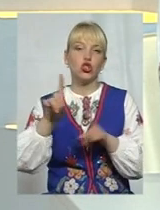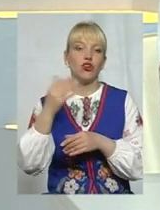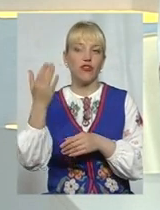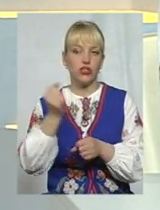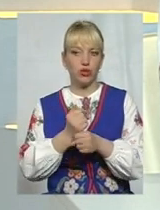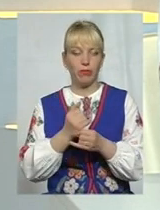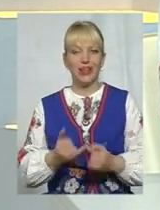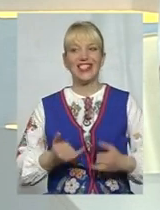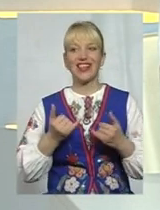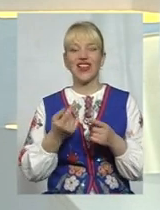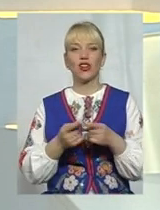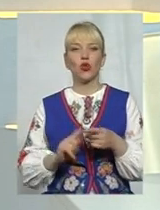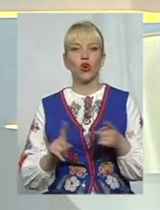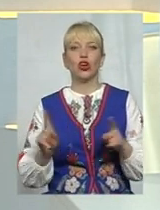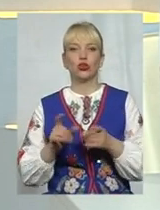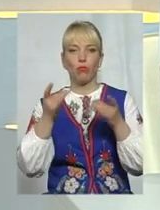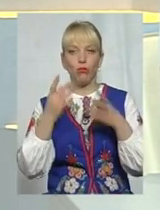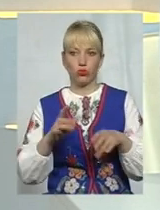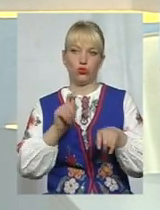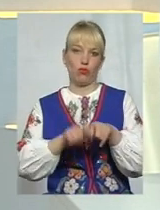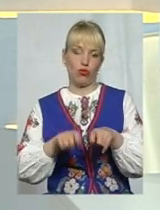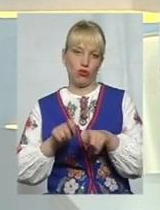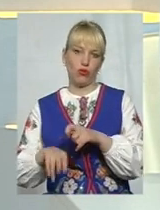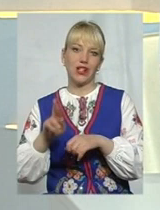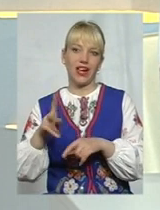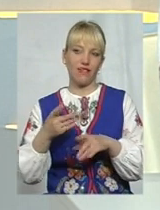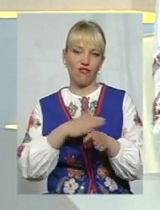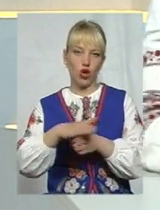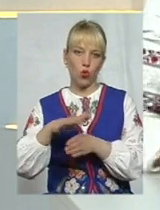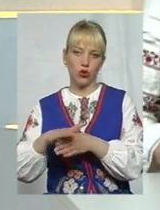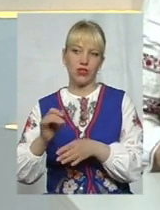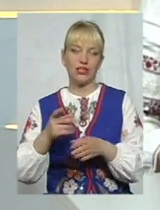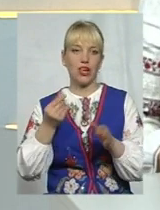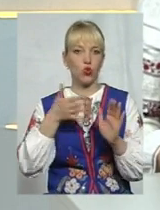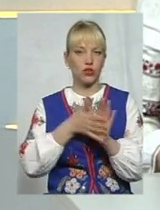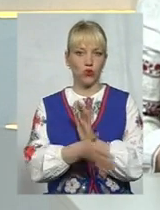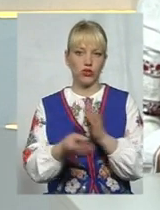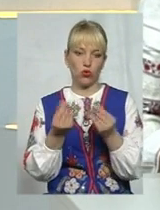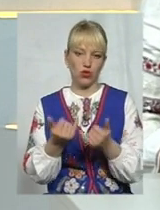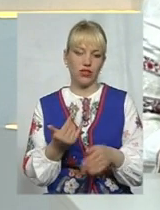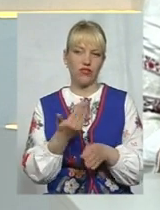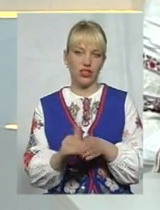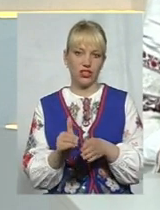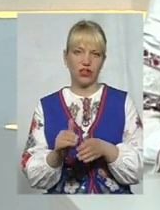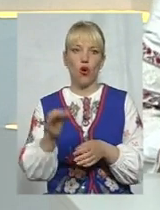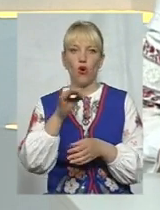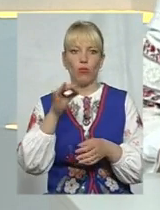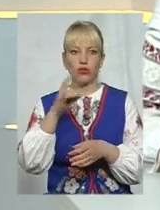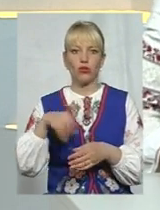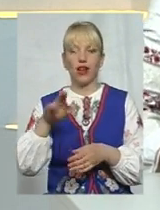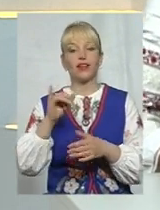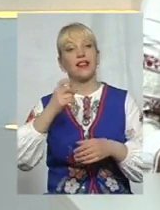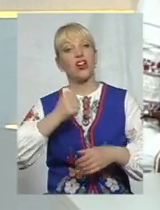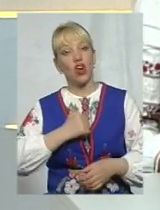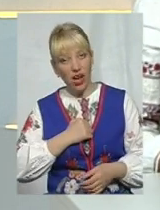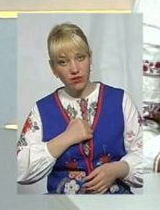того, аби принаймні проконтролювати, як виконувалися і освоювалися кошти, виділені обласною радою. На